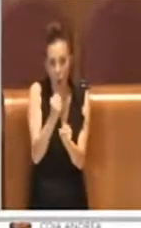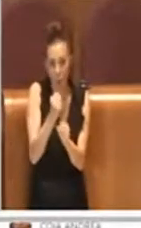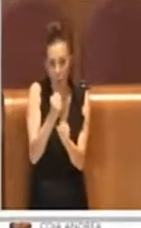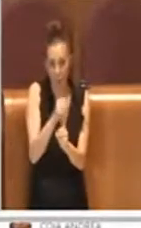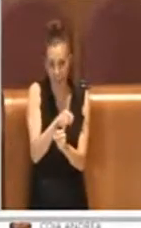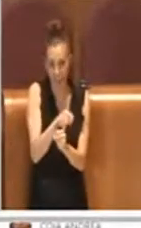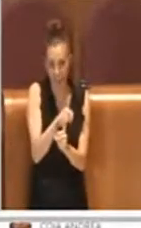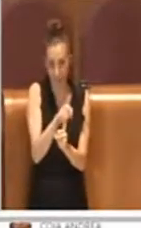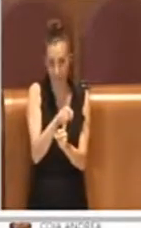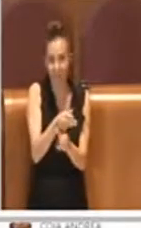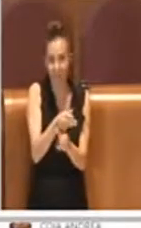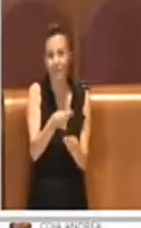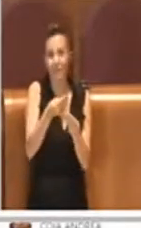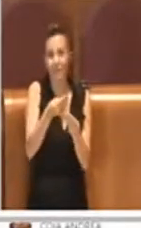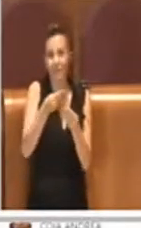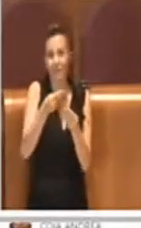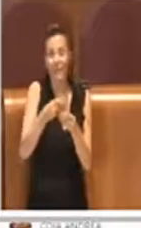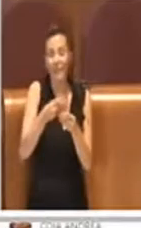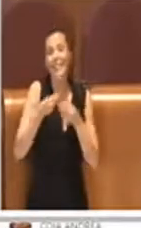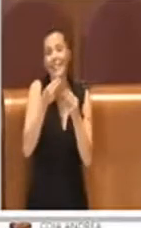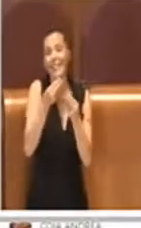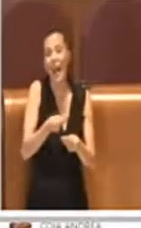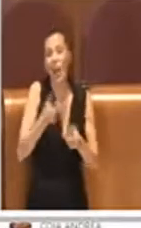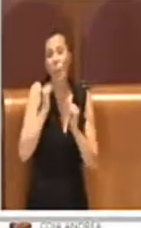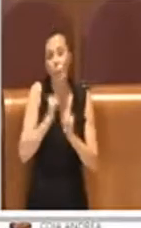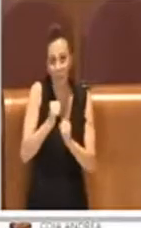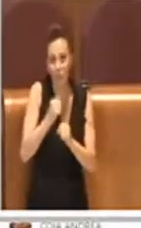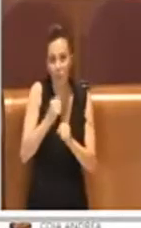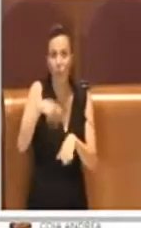poterli trasferire negli anni successivi.